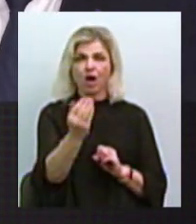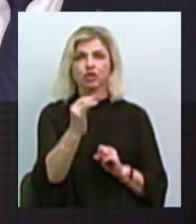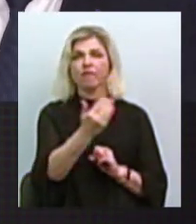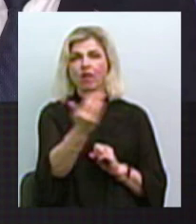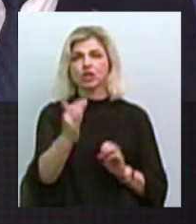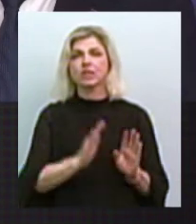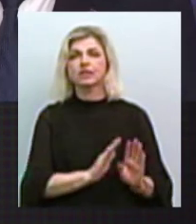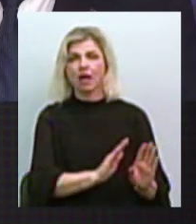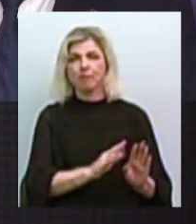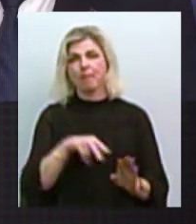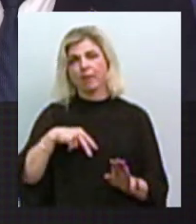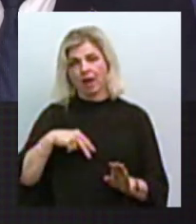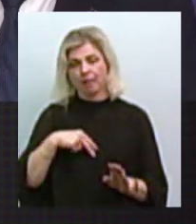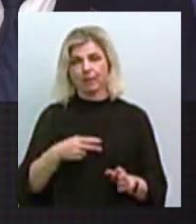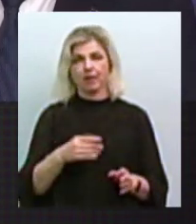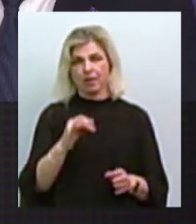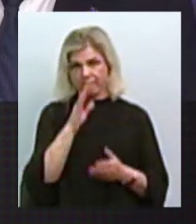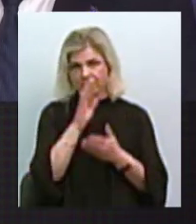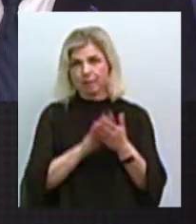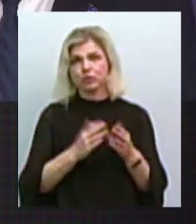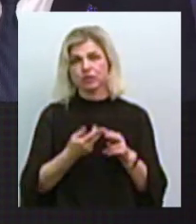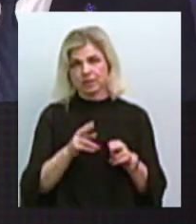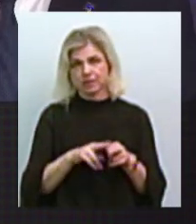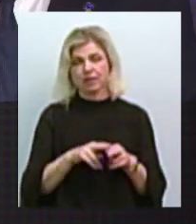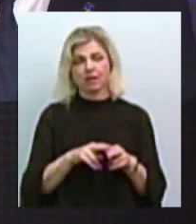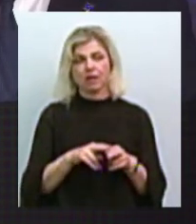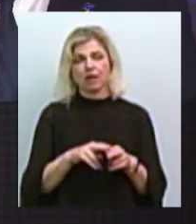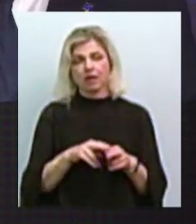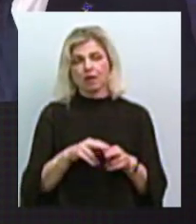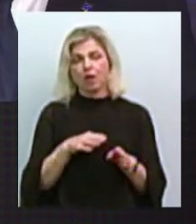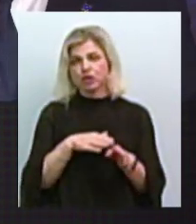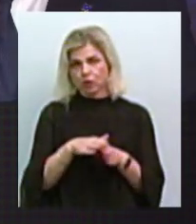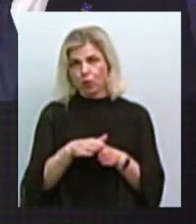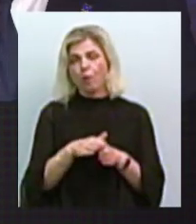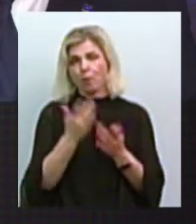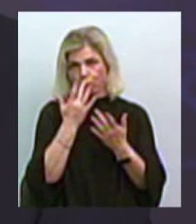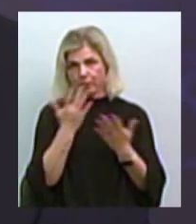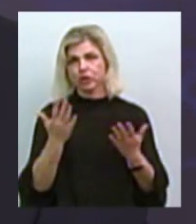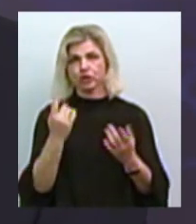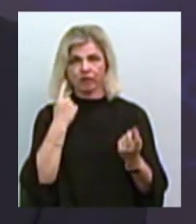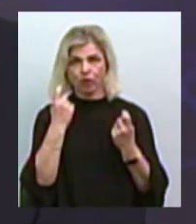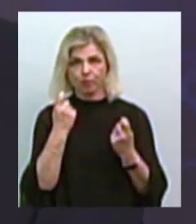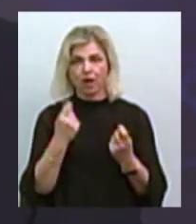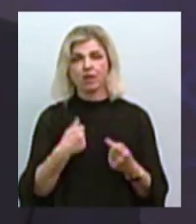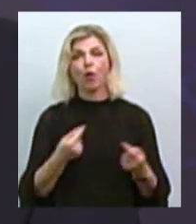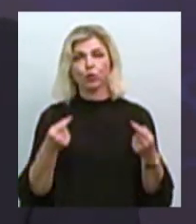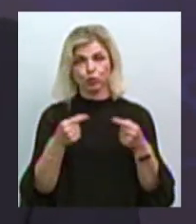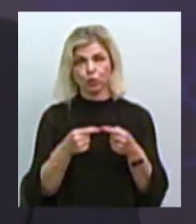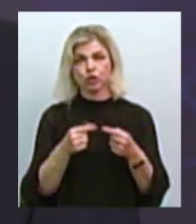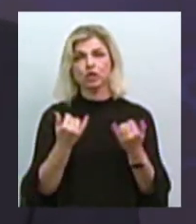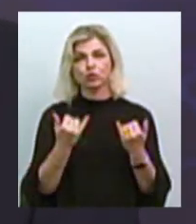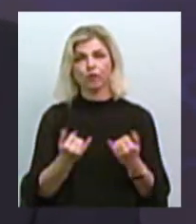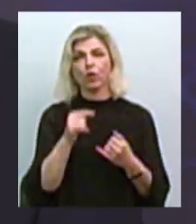заступників, премії. Ну, вибачте, це цілком публічна інформація. Я уточнюю, що на сьогодні там